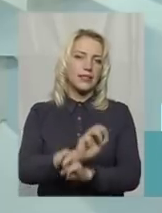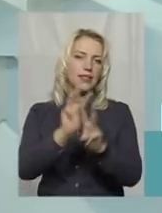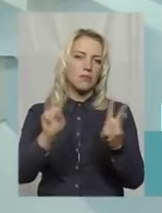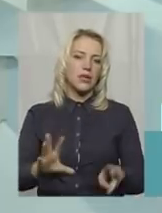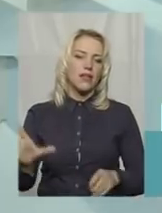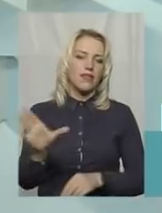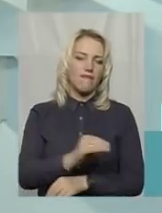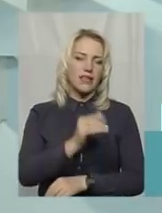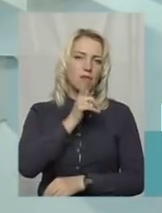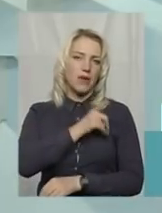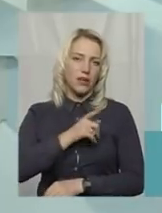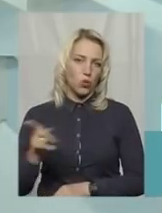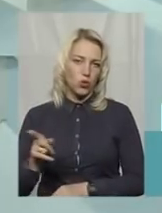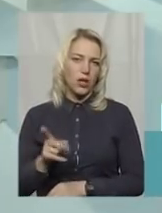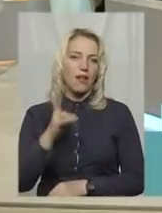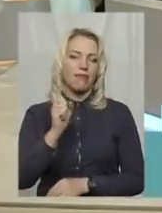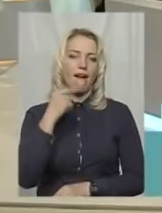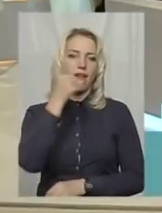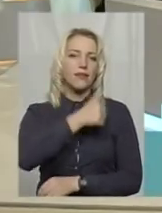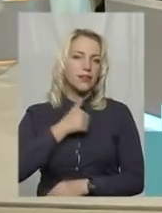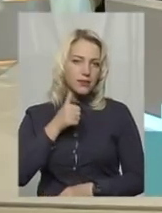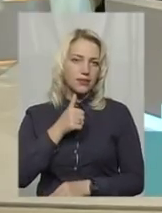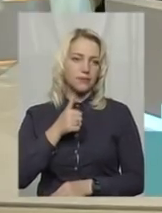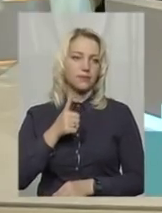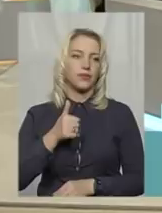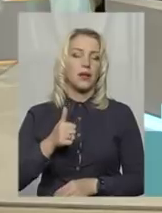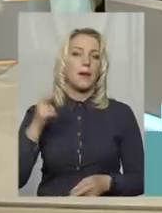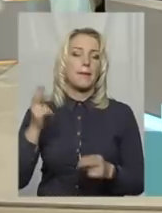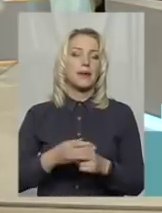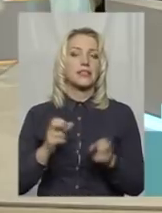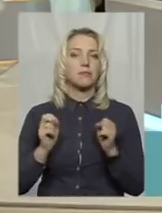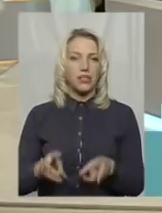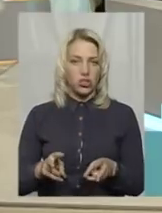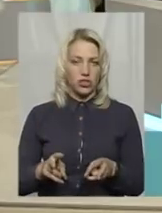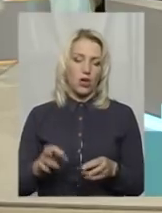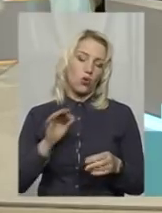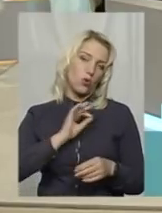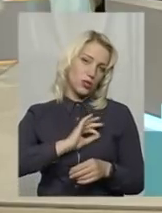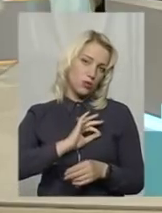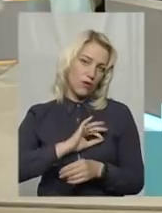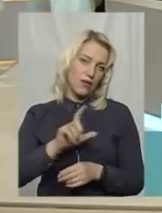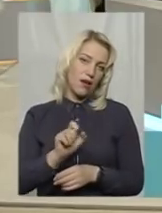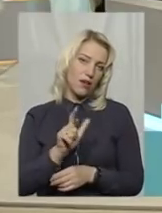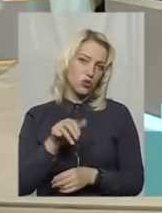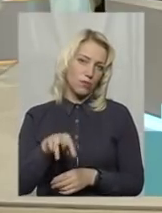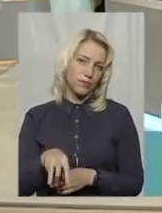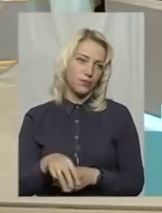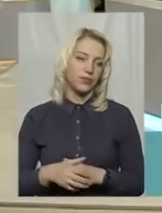період, а це на рік, безпечне користування газом.